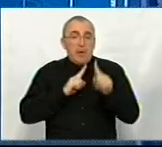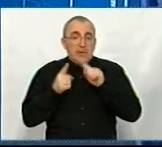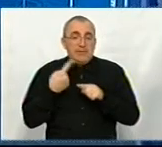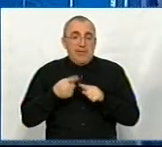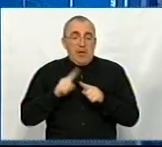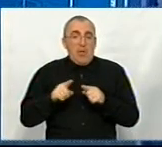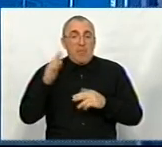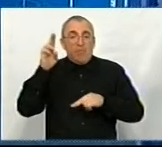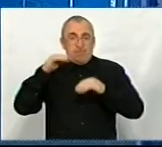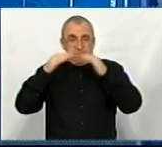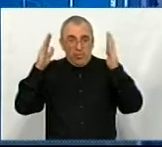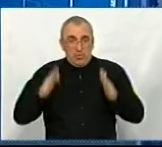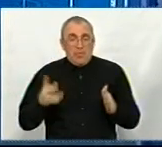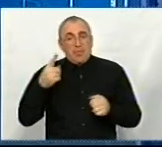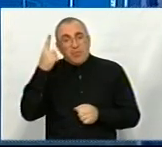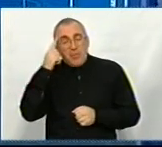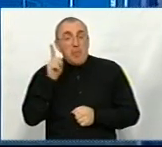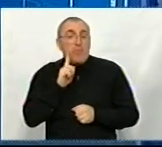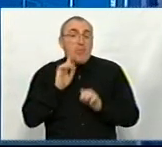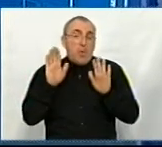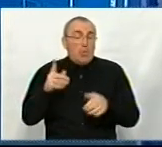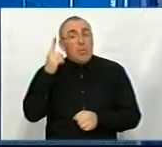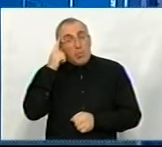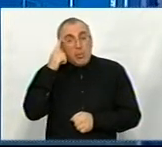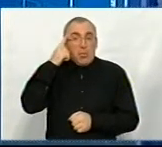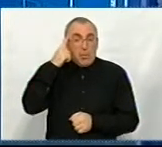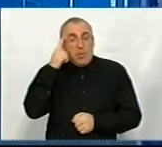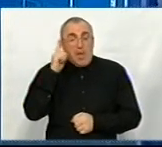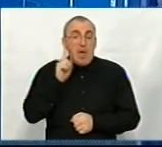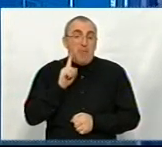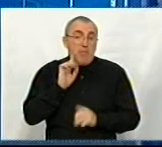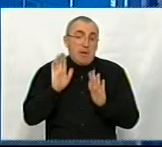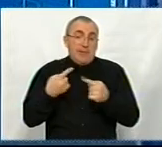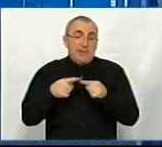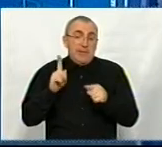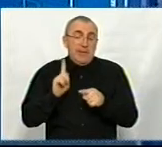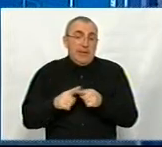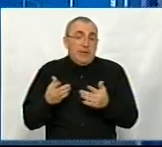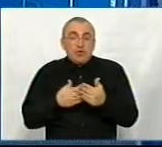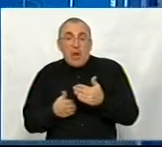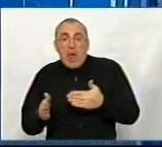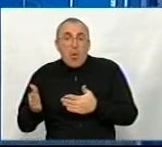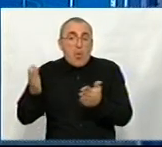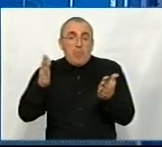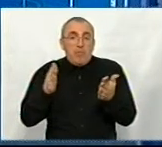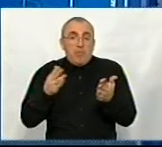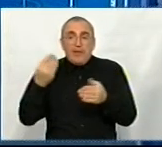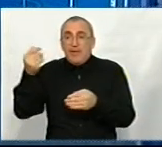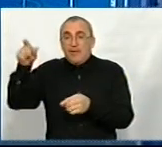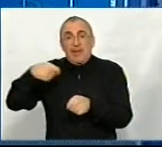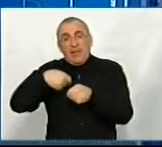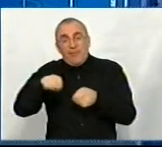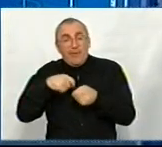будівлю. Потрібно щось думати, поки що думаємо, або це йти якимось шляхом, може, якихось інвесторів.